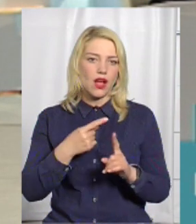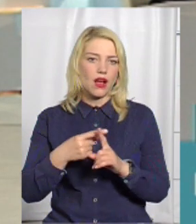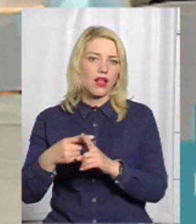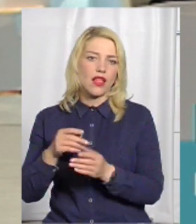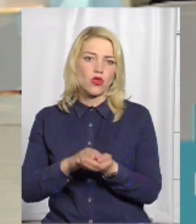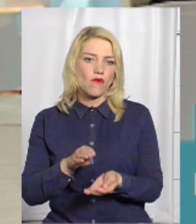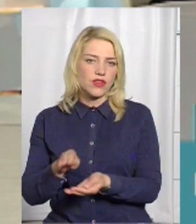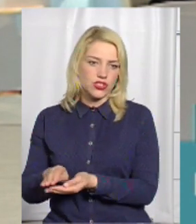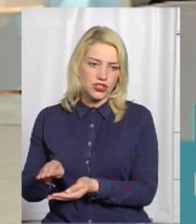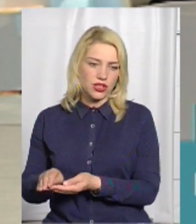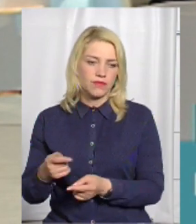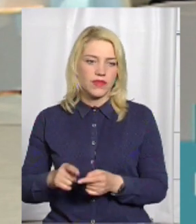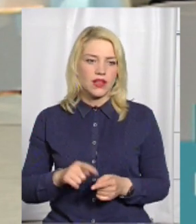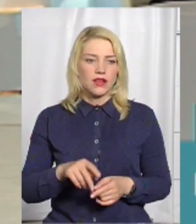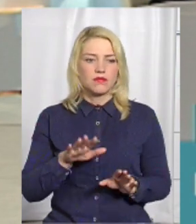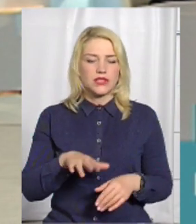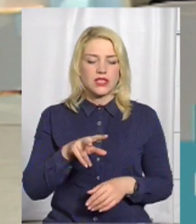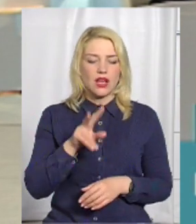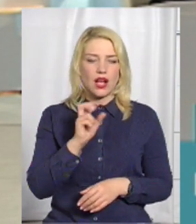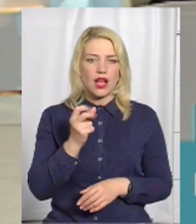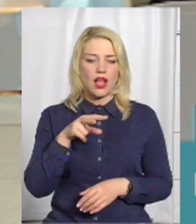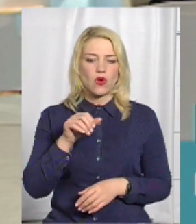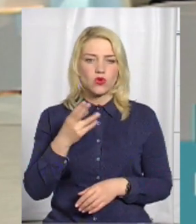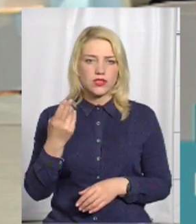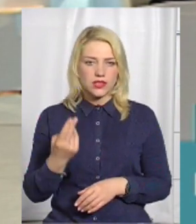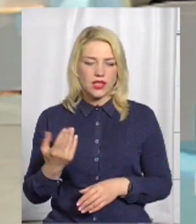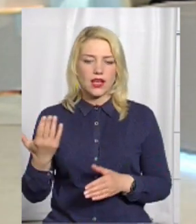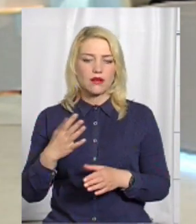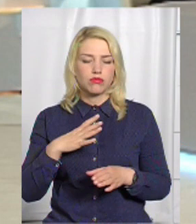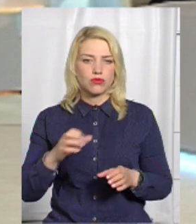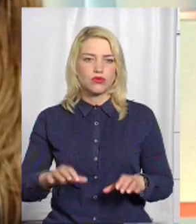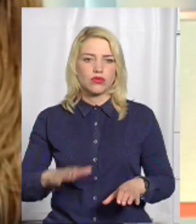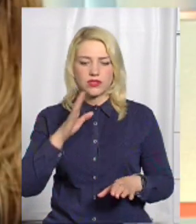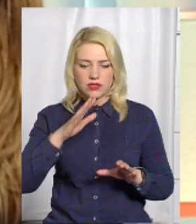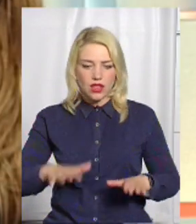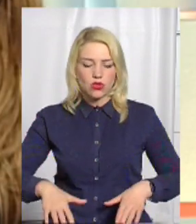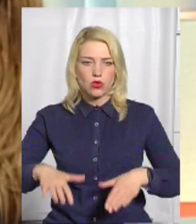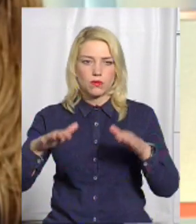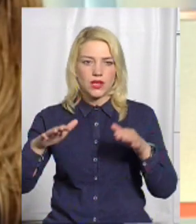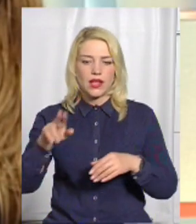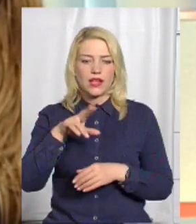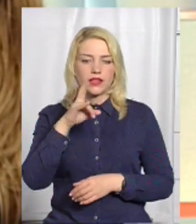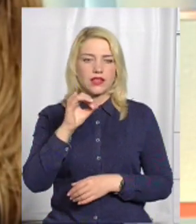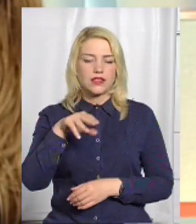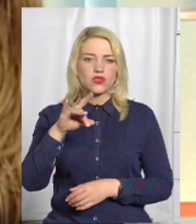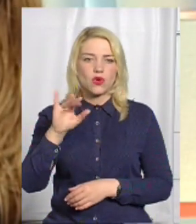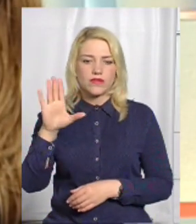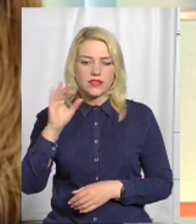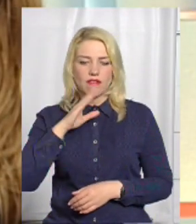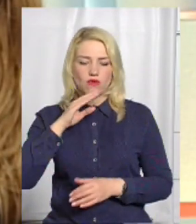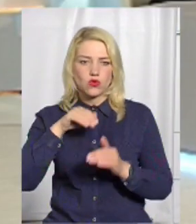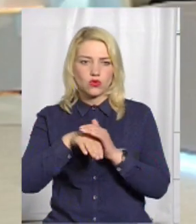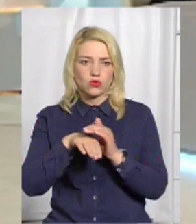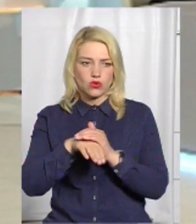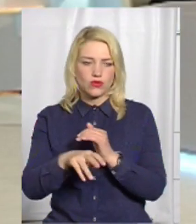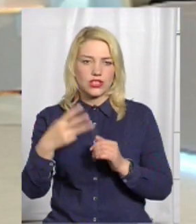літописного містечка Калюс, яке було затоплене Ністровським водосховищем. Більше 30